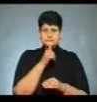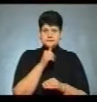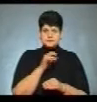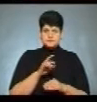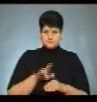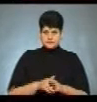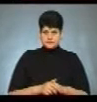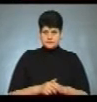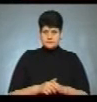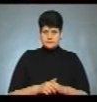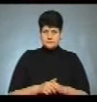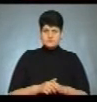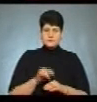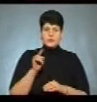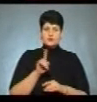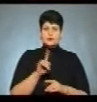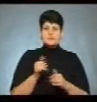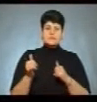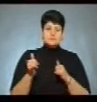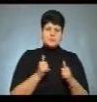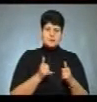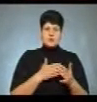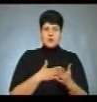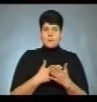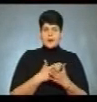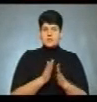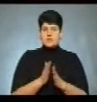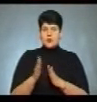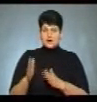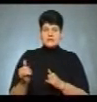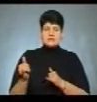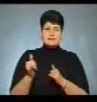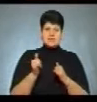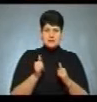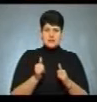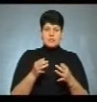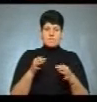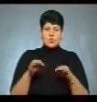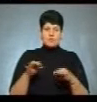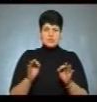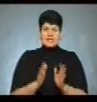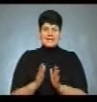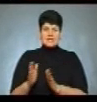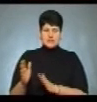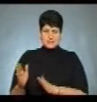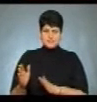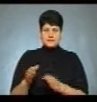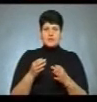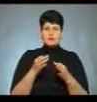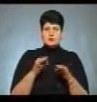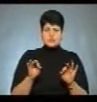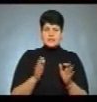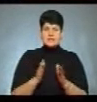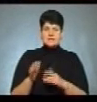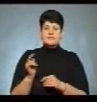Тому що і забезпечити громадський порядок, і забезпечити пропускний режим, і пропускний режим